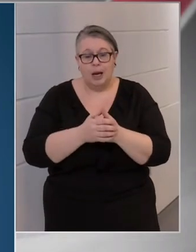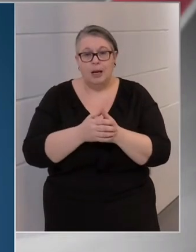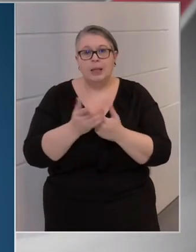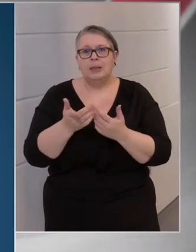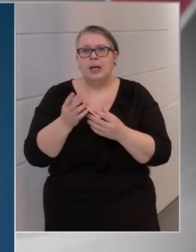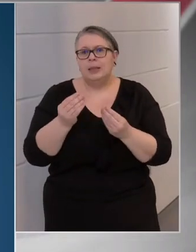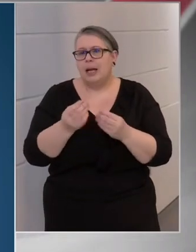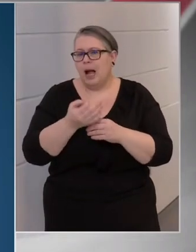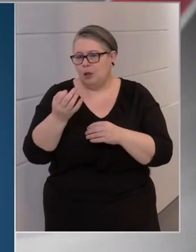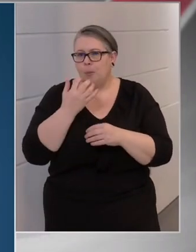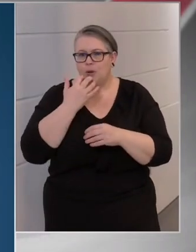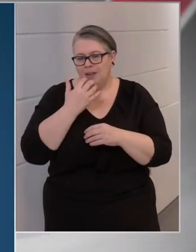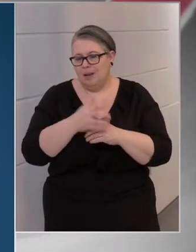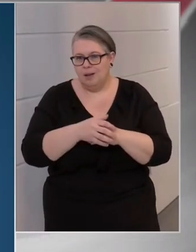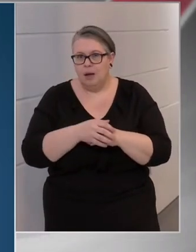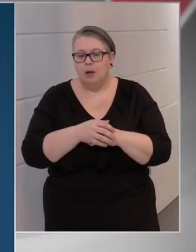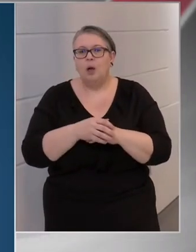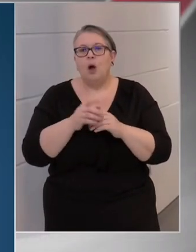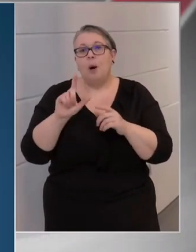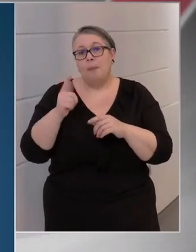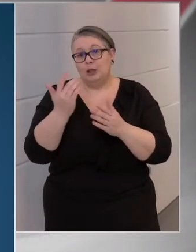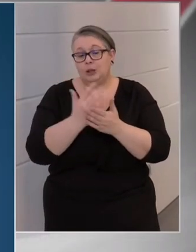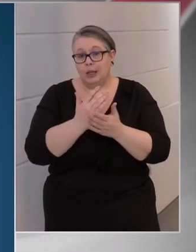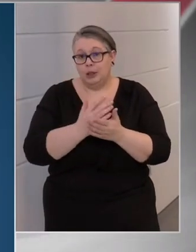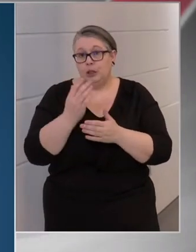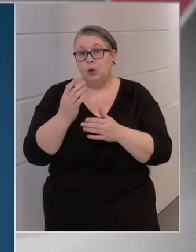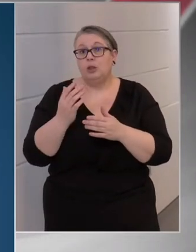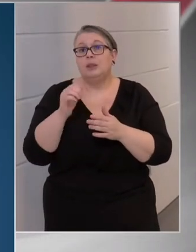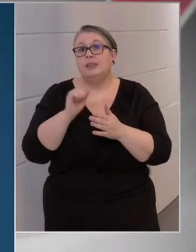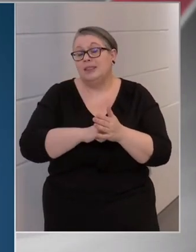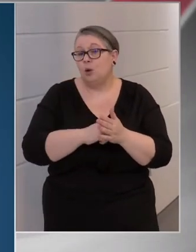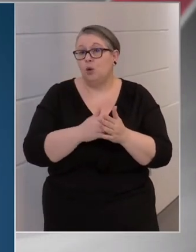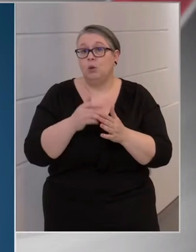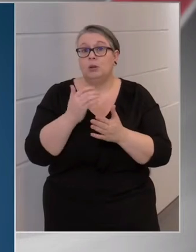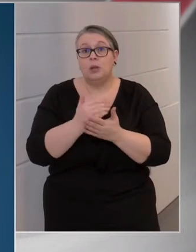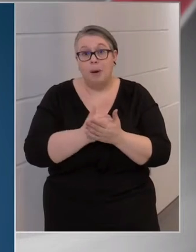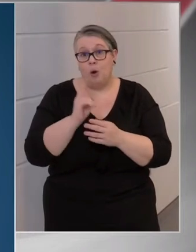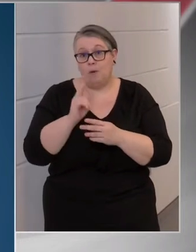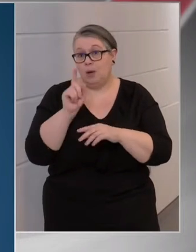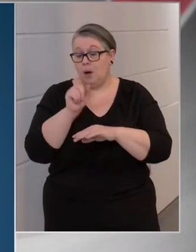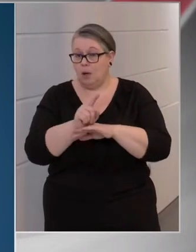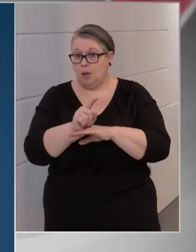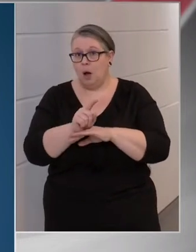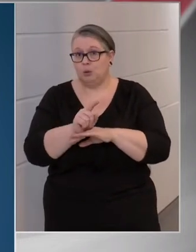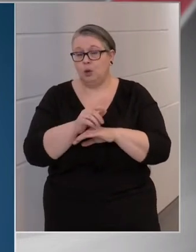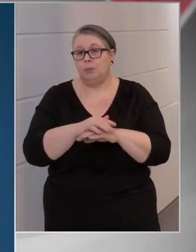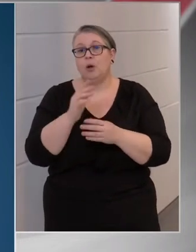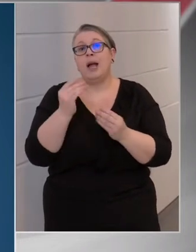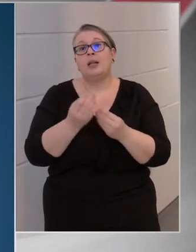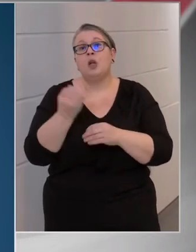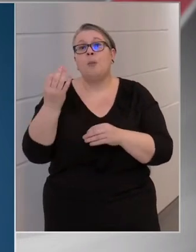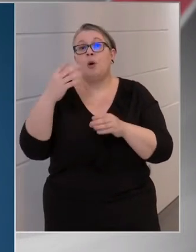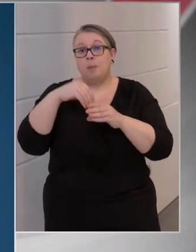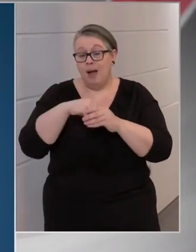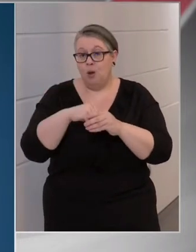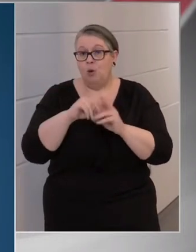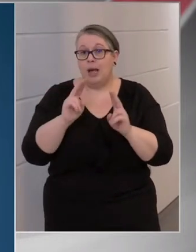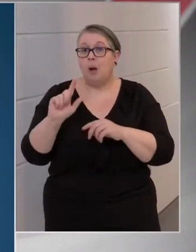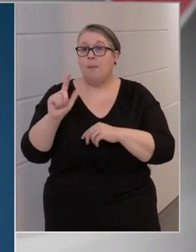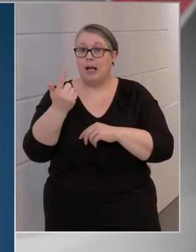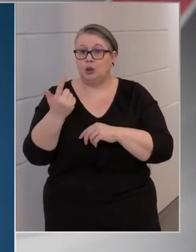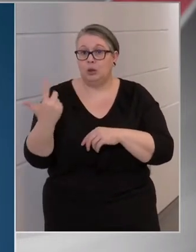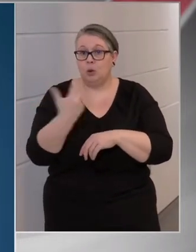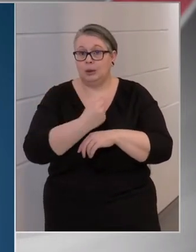Ez néhány napot igénybe vesz. A másik pedig, hogy miután szigorú szabályok vannak arra vonatkozóan, hogy hány napon belül kell a